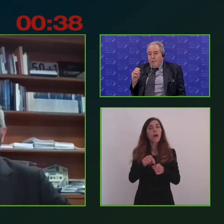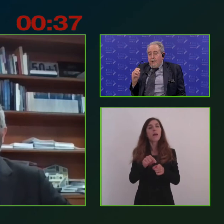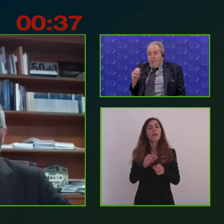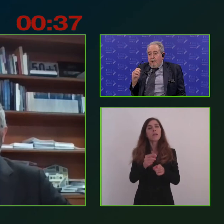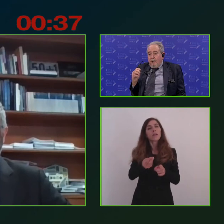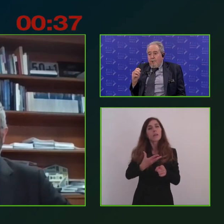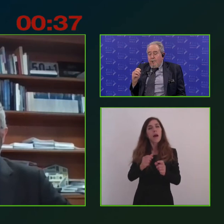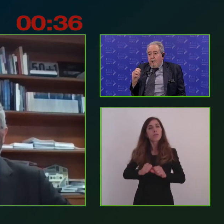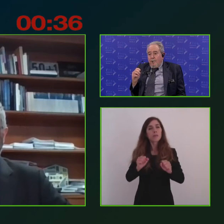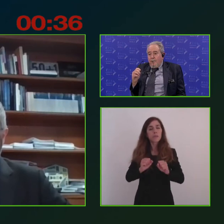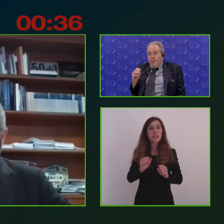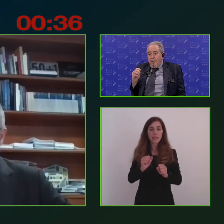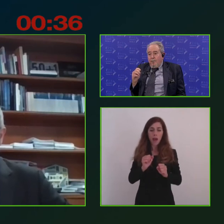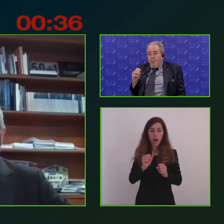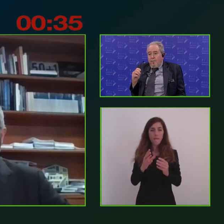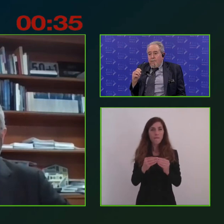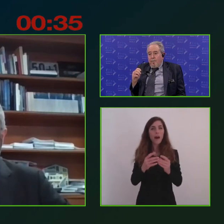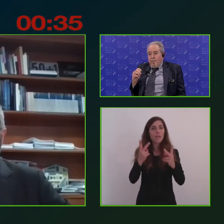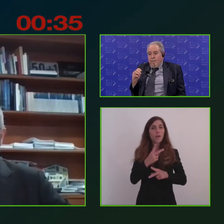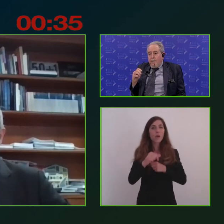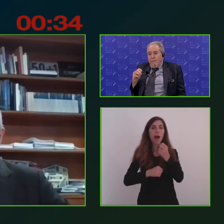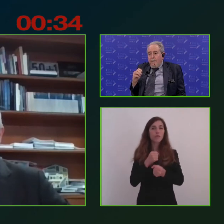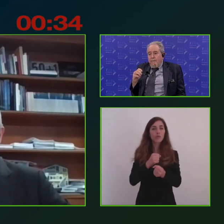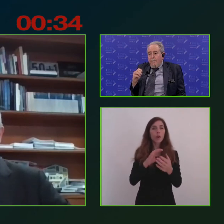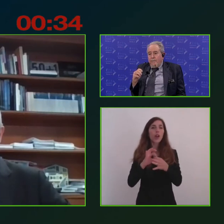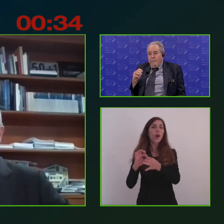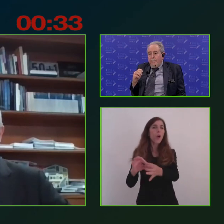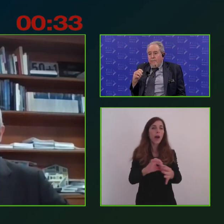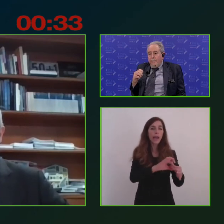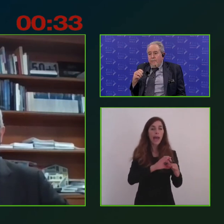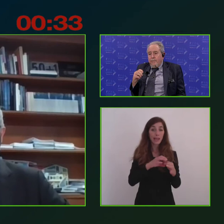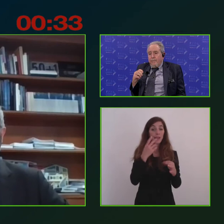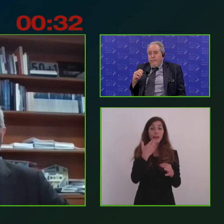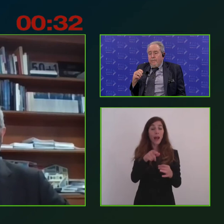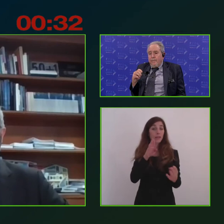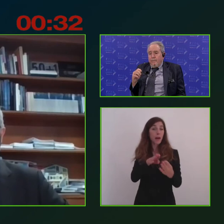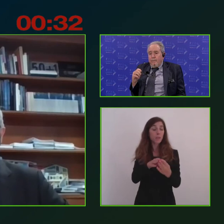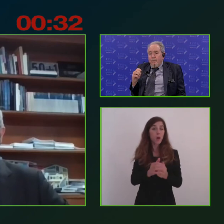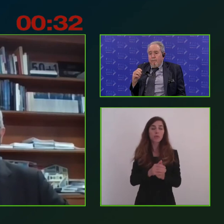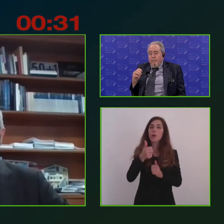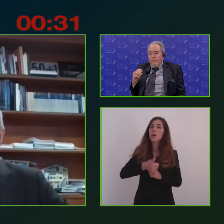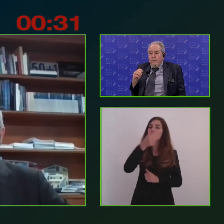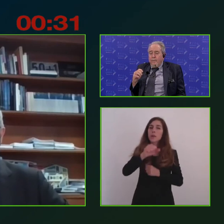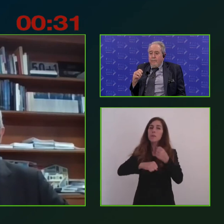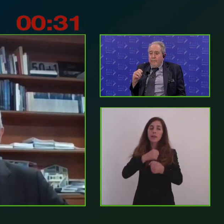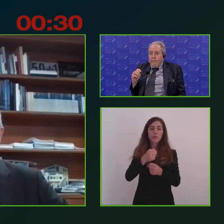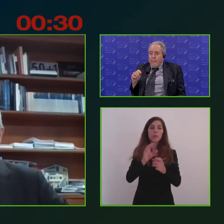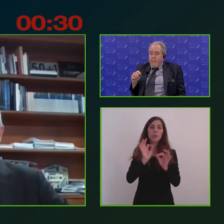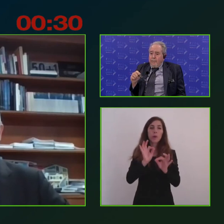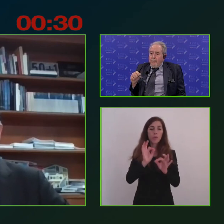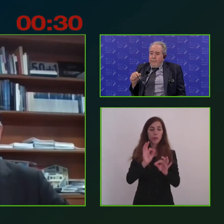coerenti con questo approccio. Penso prima fra tutti l'azione di rigenerazione